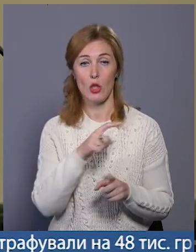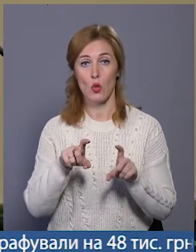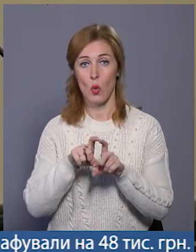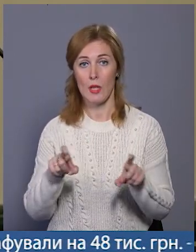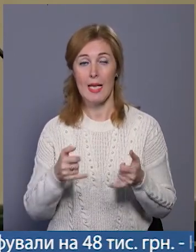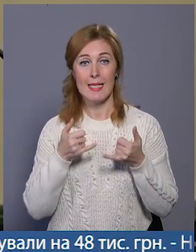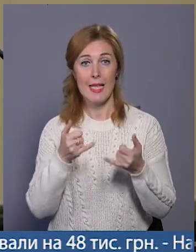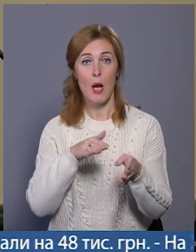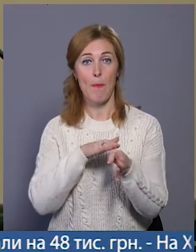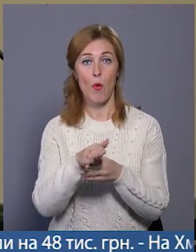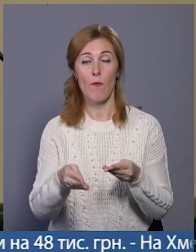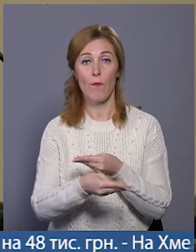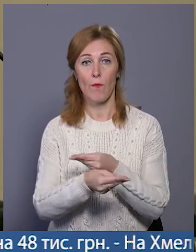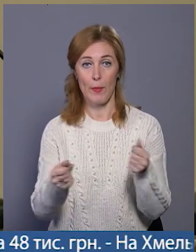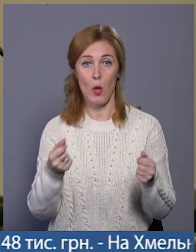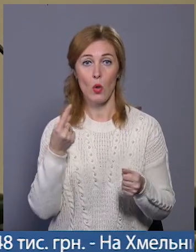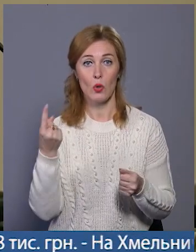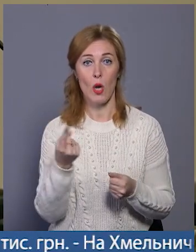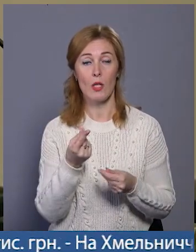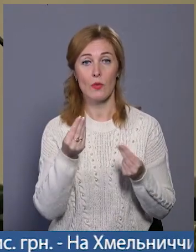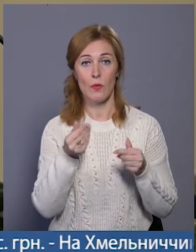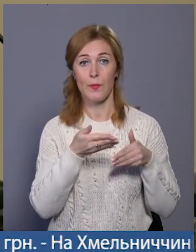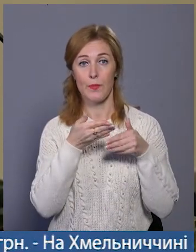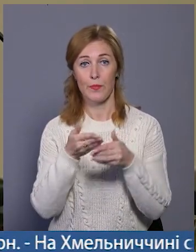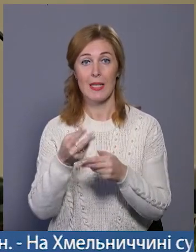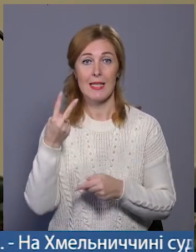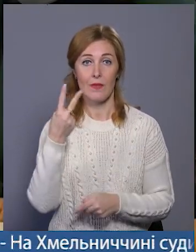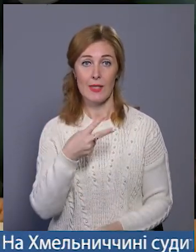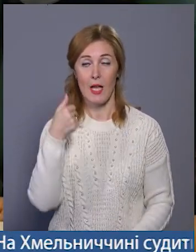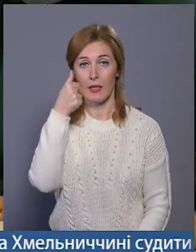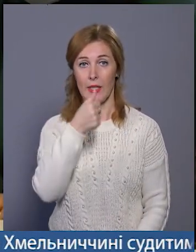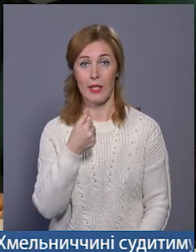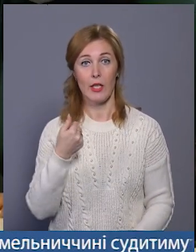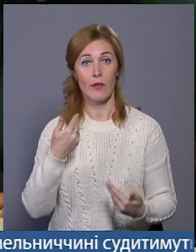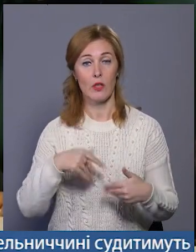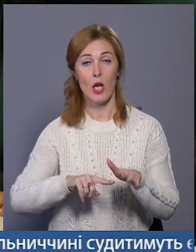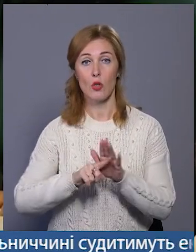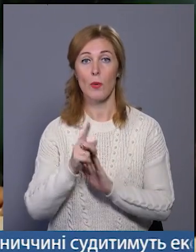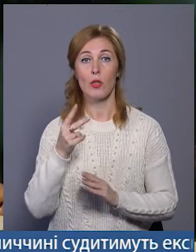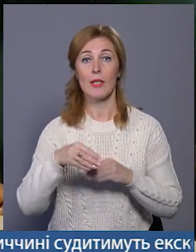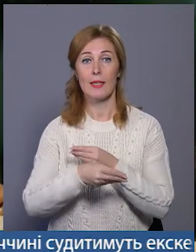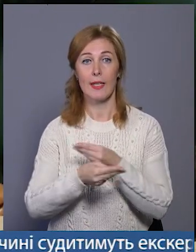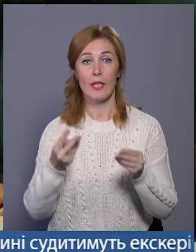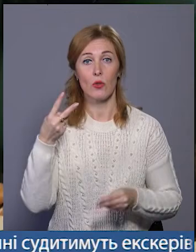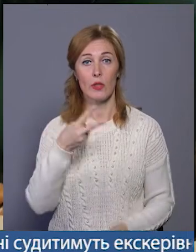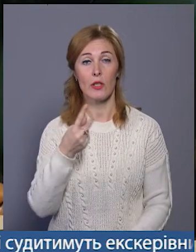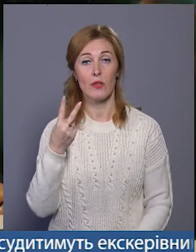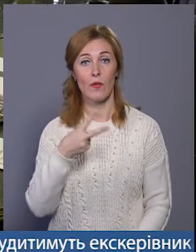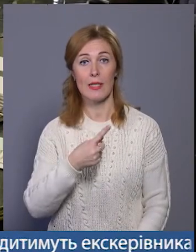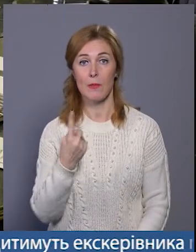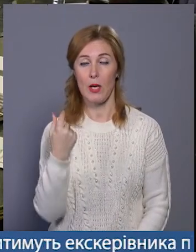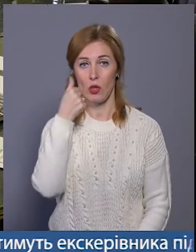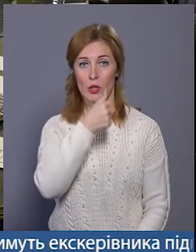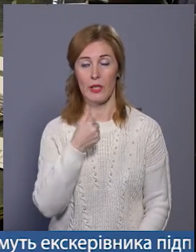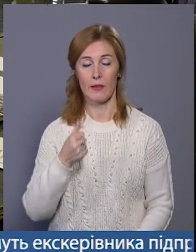Наразі повністю виплачено одноразову матеріальну допомогу за 2020 рік і вже розпочато її надання у 2021-му.